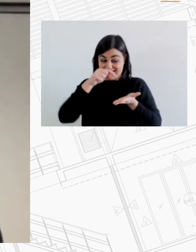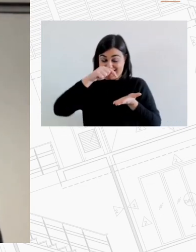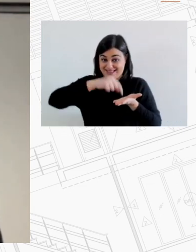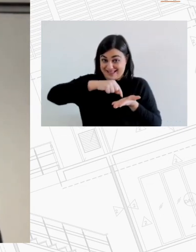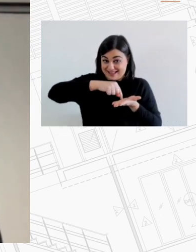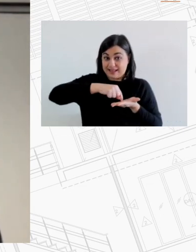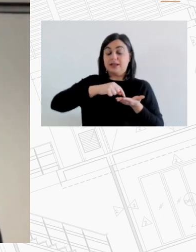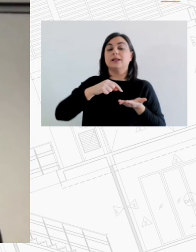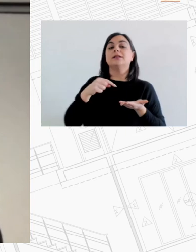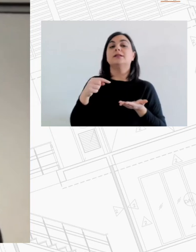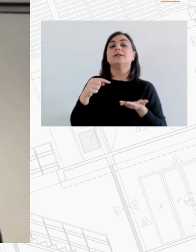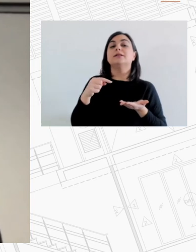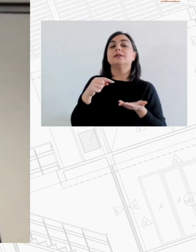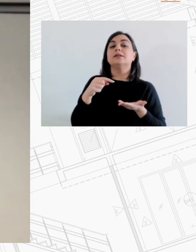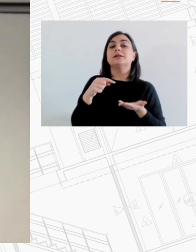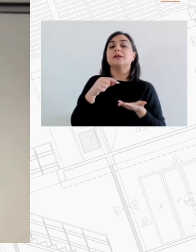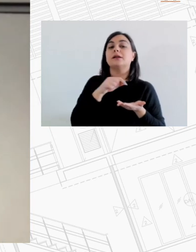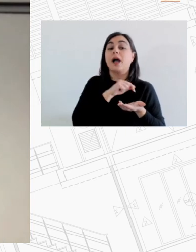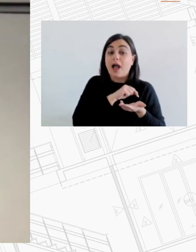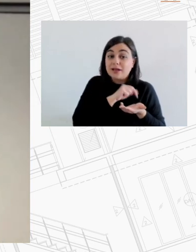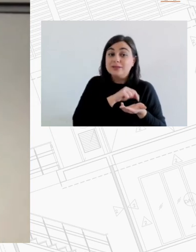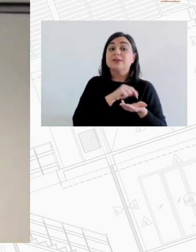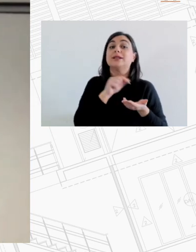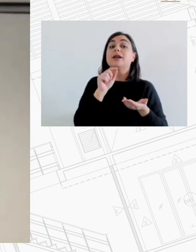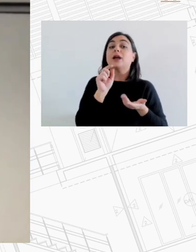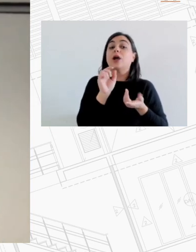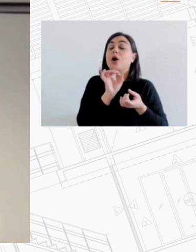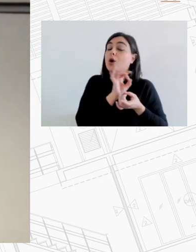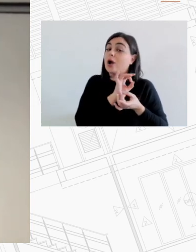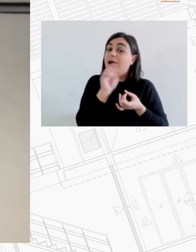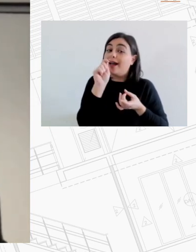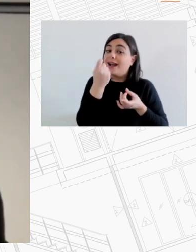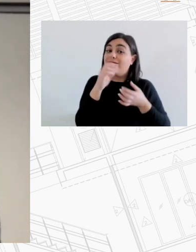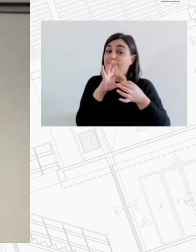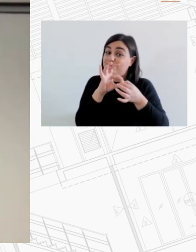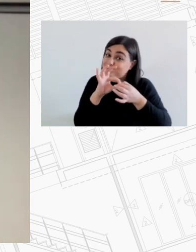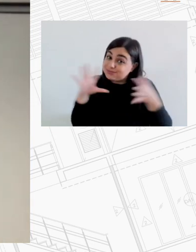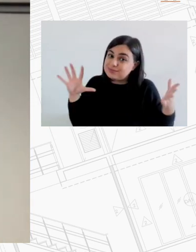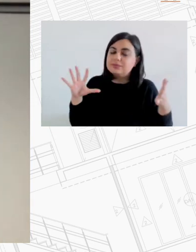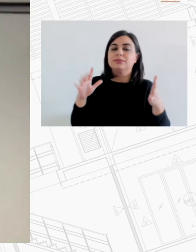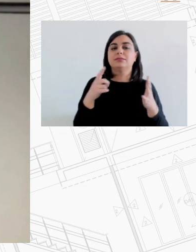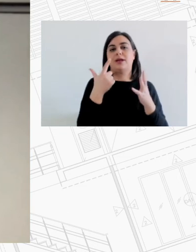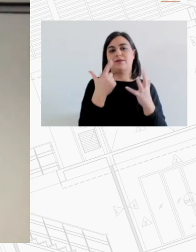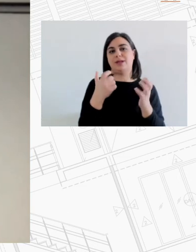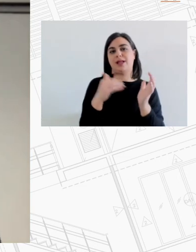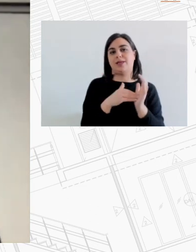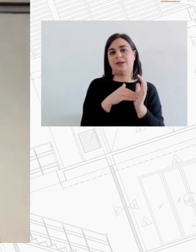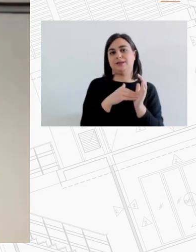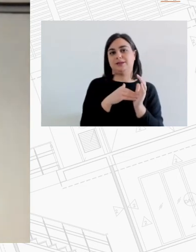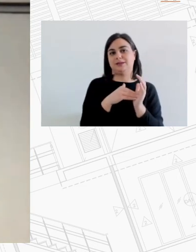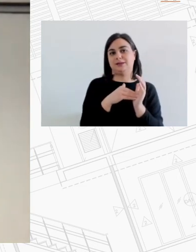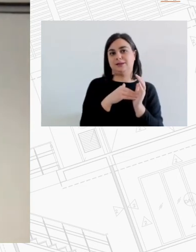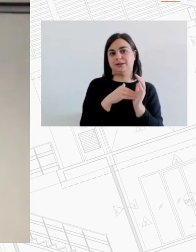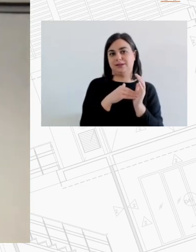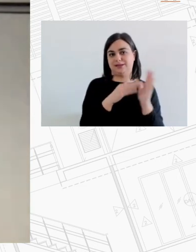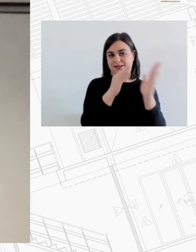αποσυνεδεμένα από το δίκτυο του ΔΕΔΕΕ ώστε να προσπαθεί